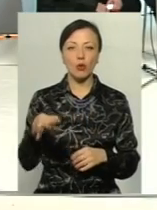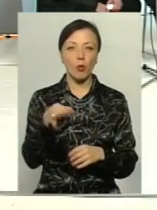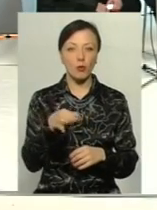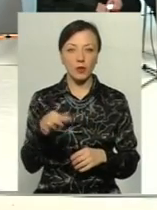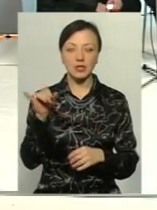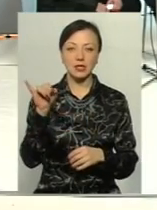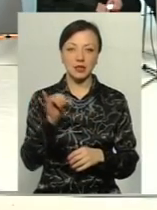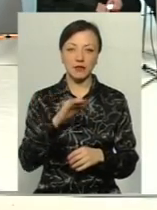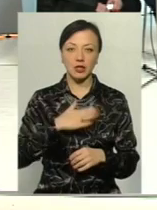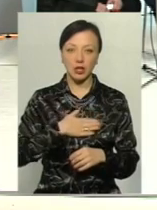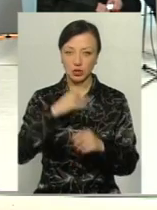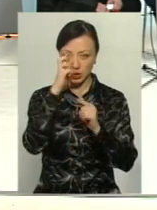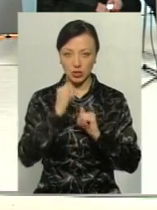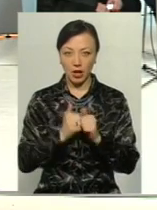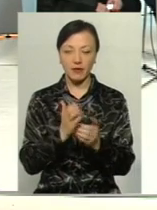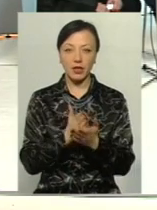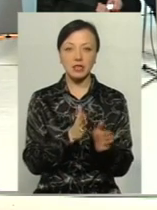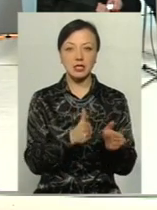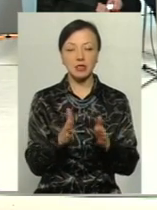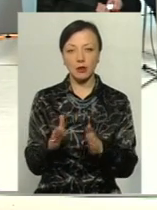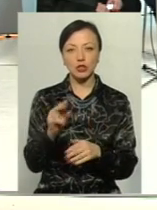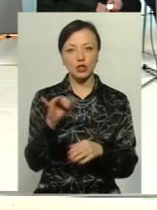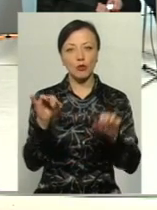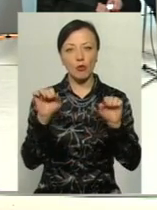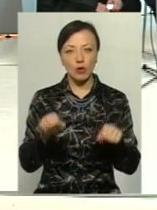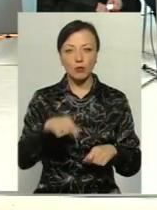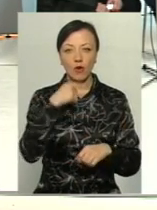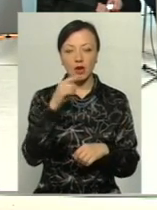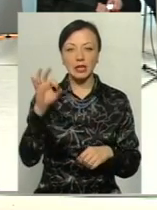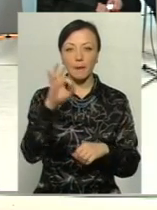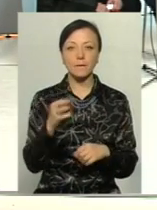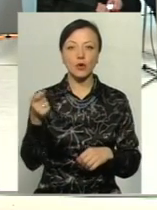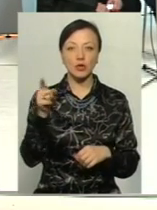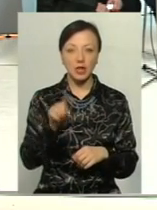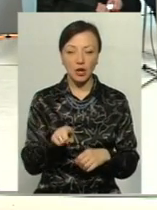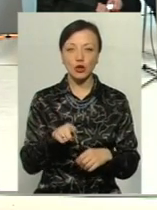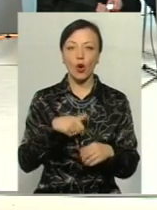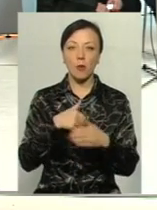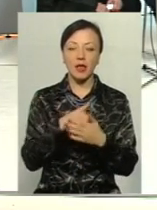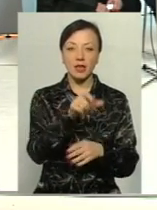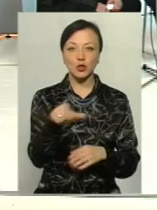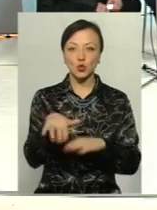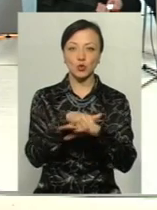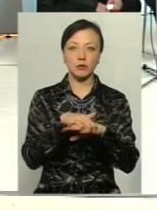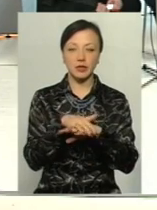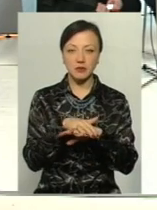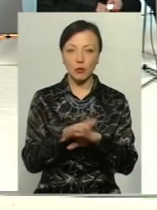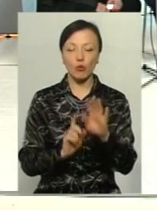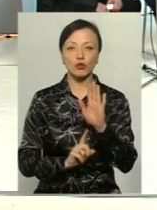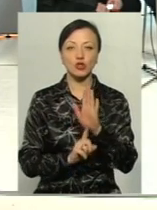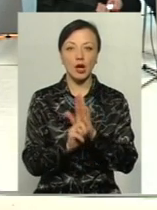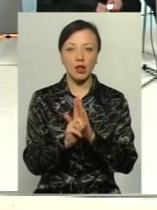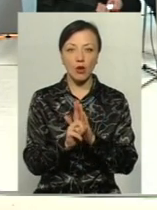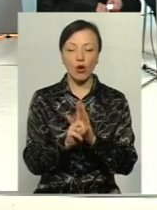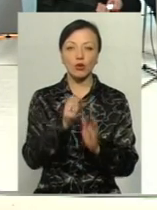і в нашій державі є системними? Чи можемо ми говорити про те, що громадянське суспільство, принаймні, почало